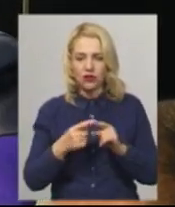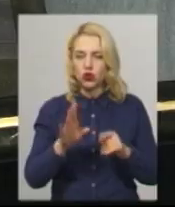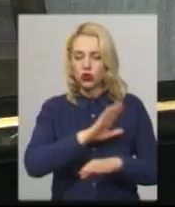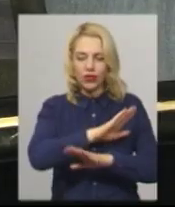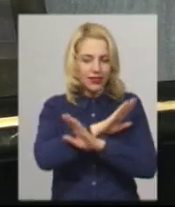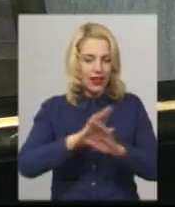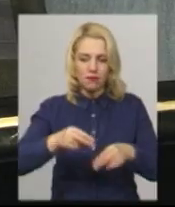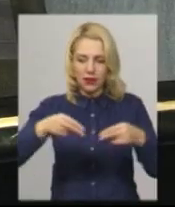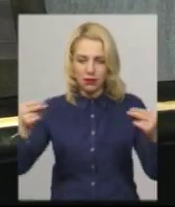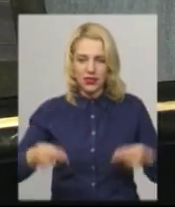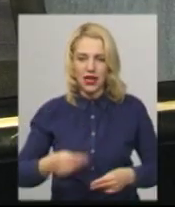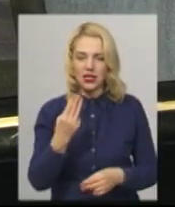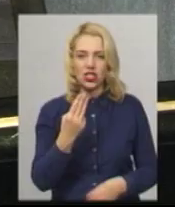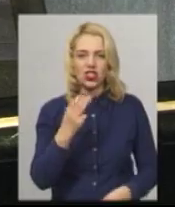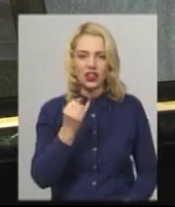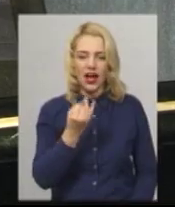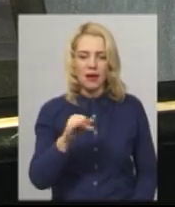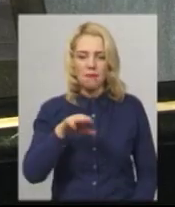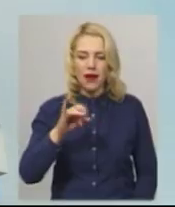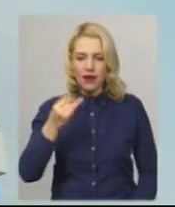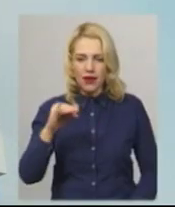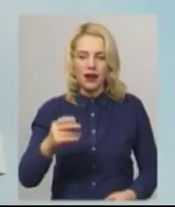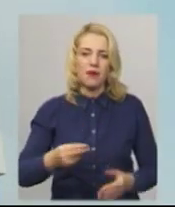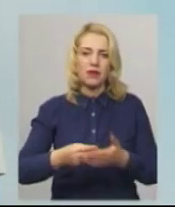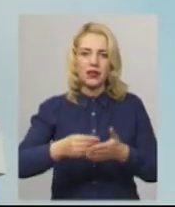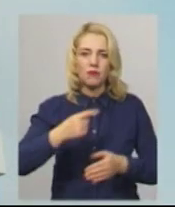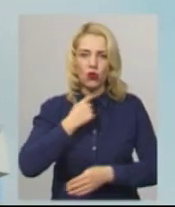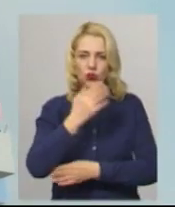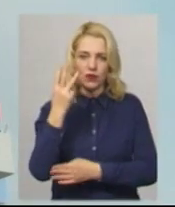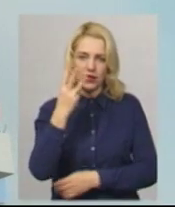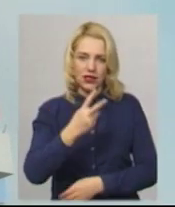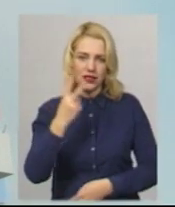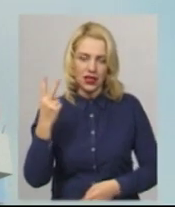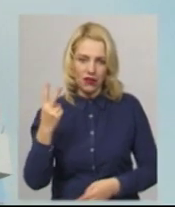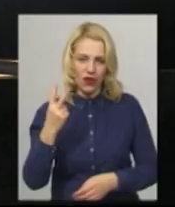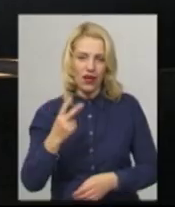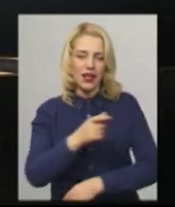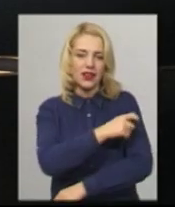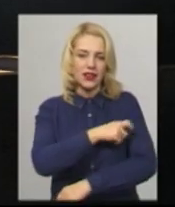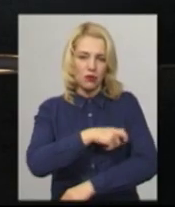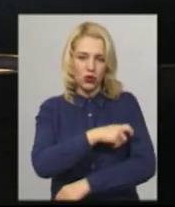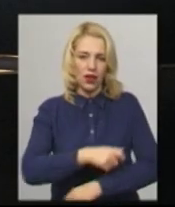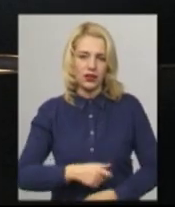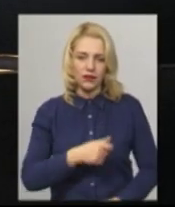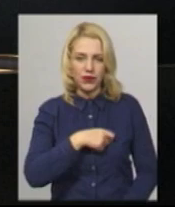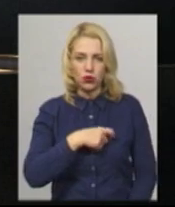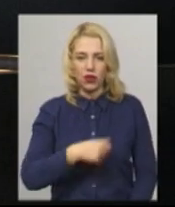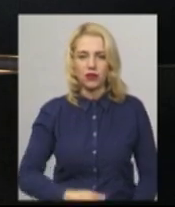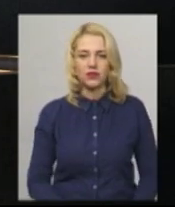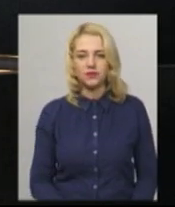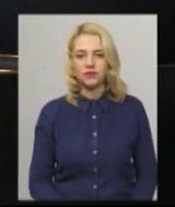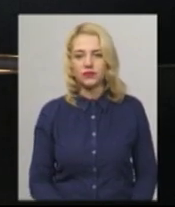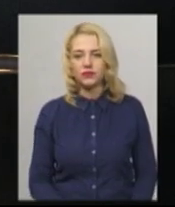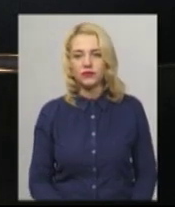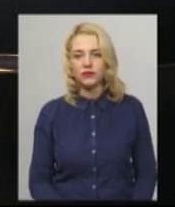одноголосно 32 присутніх депутатів, які сьогодні зареєструвалися на черговій сесії. Анастасія Збродова, Олександр Горішевський. Новини на Суспільному.